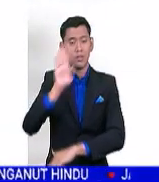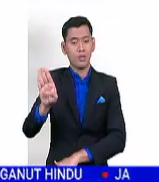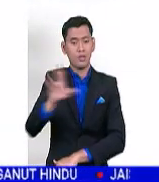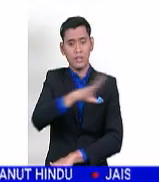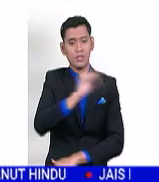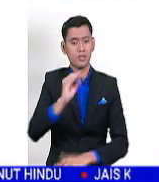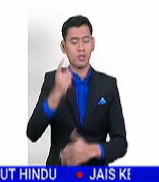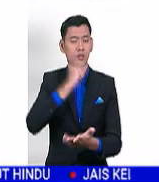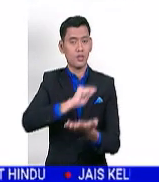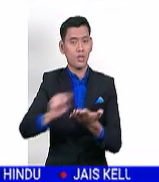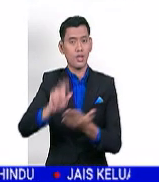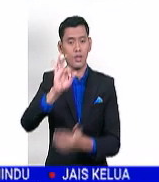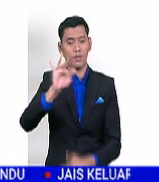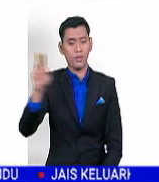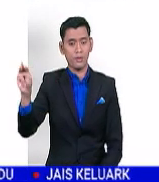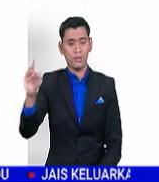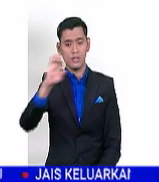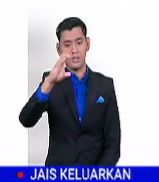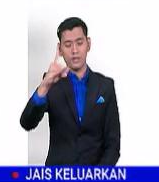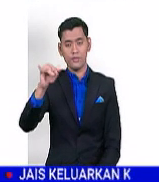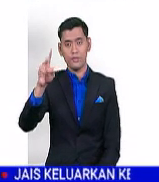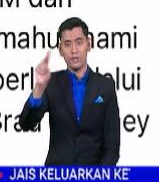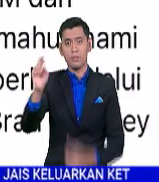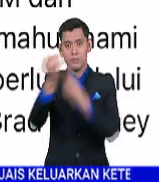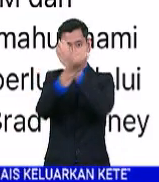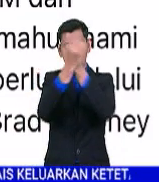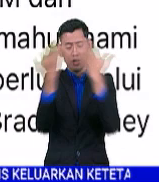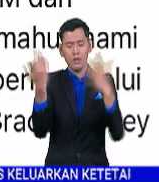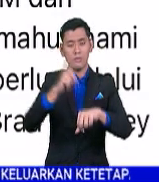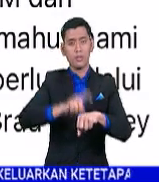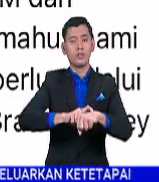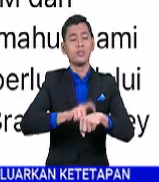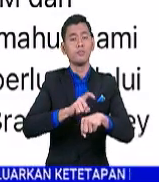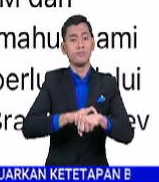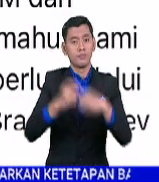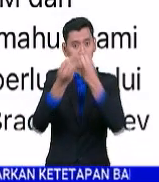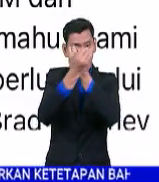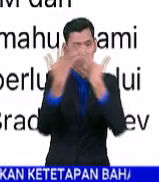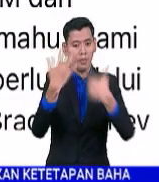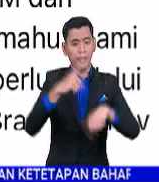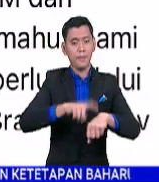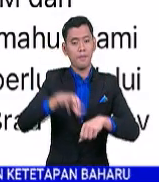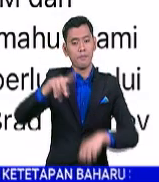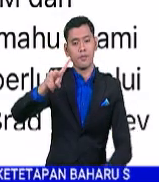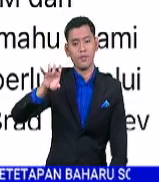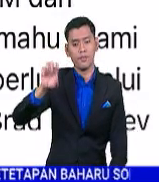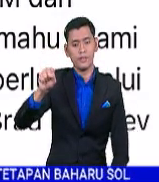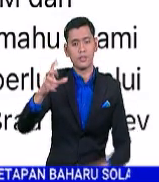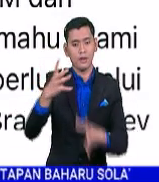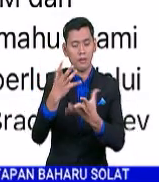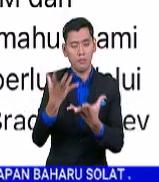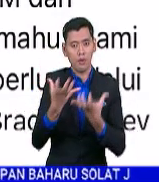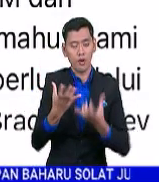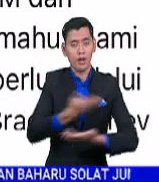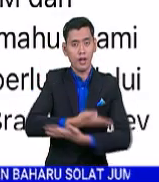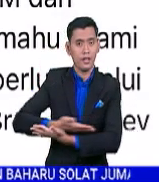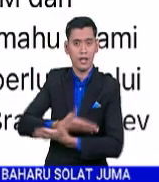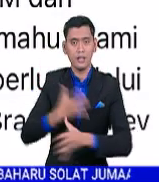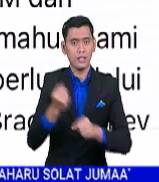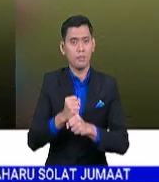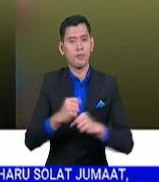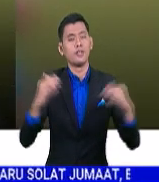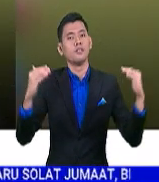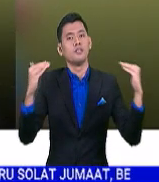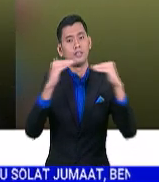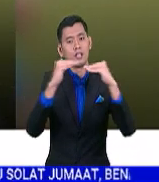Setiausaha agung FAM, Mohd Syaifuddin Abu Bakar melalui satu kenyataan berkata, Pervis ingin anaknya diberi kesemuaan taraf